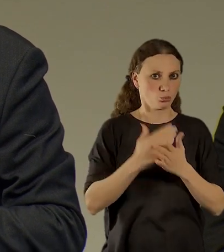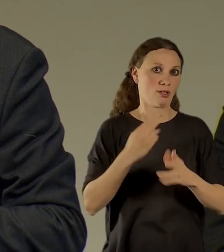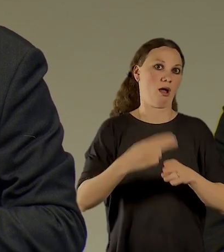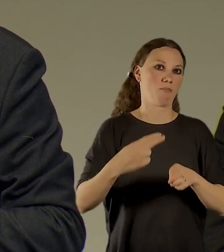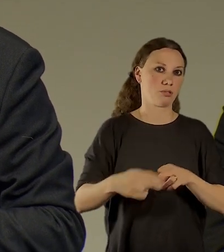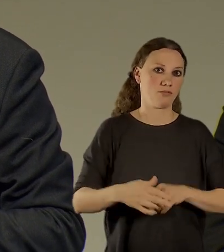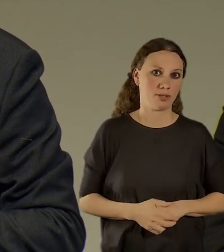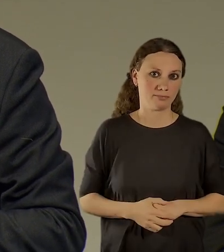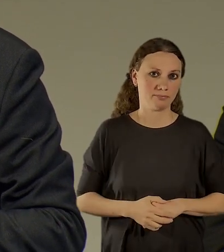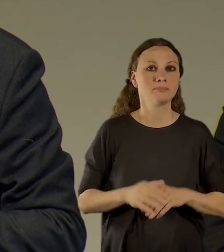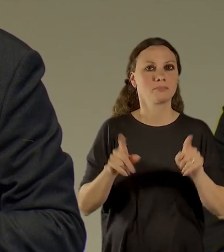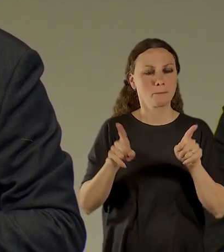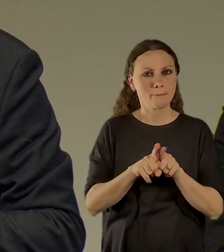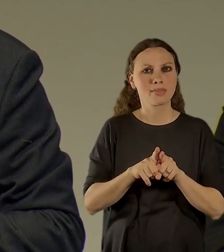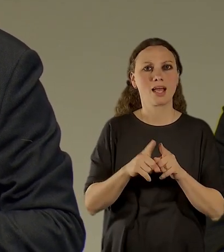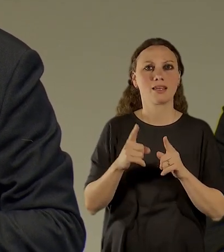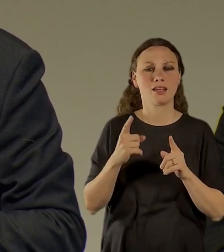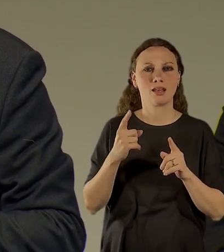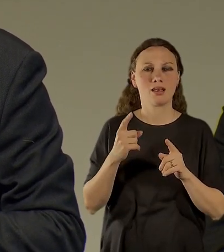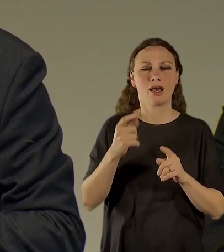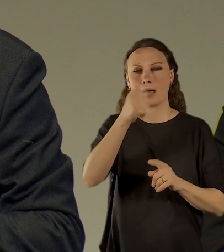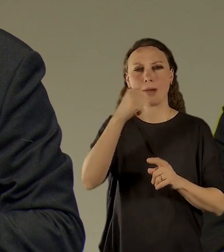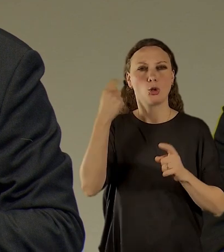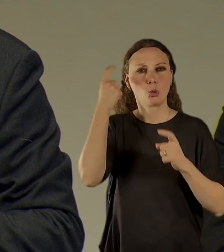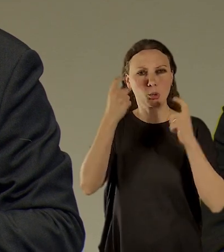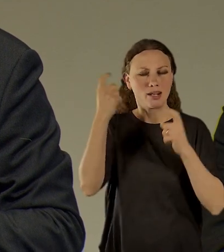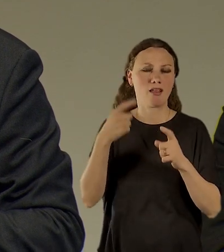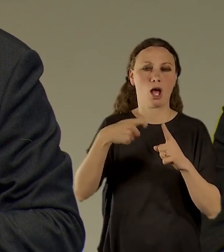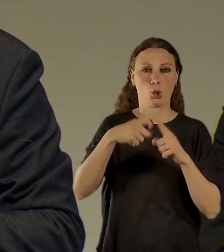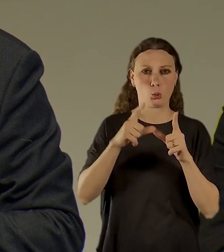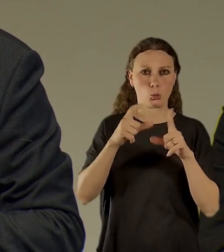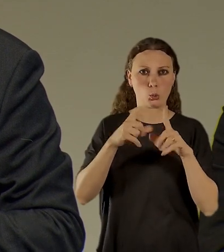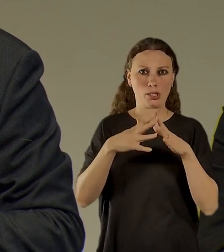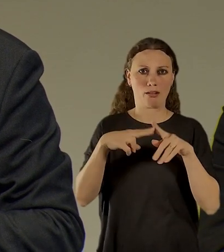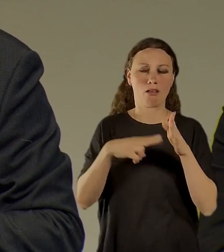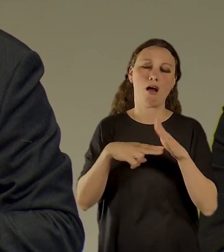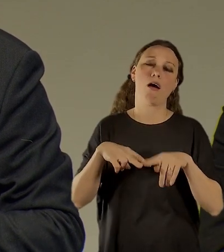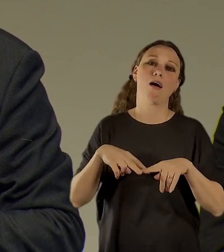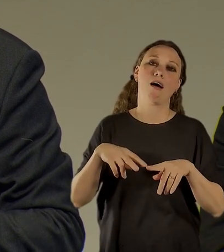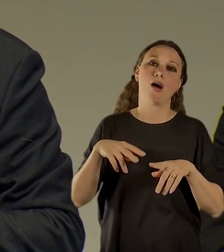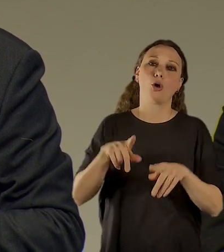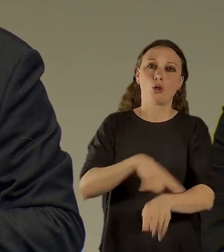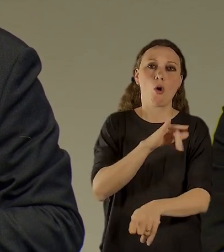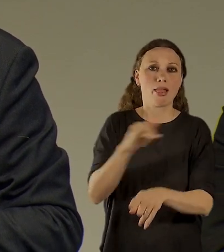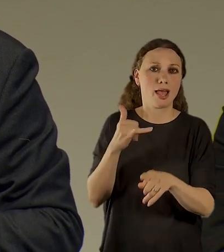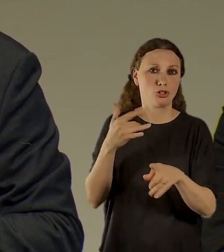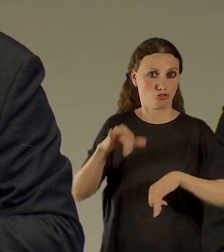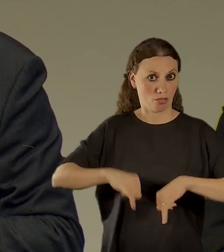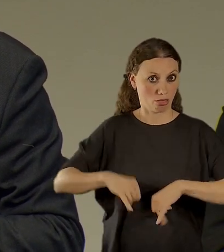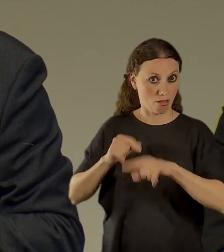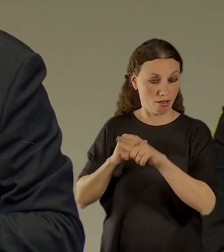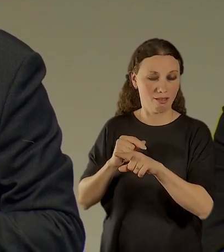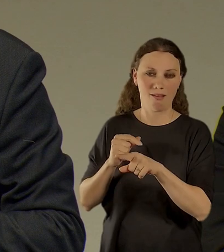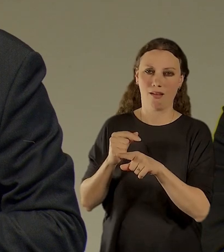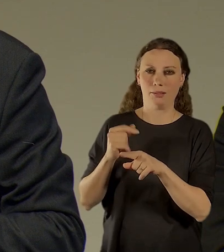dlouholetý kolega, se kterým jsme pracovali a máme, myslím, do značné míry podobný pohled na to, jakým